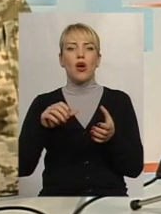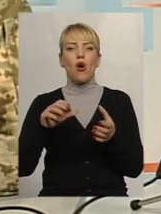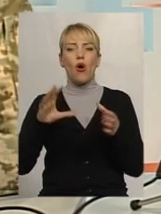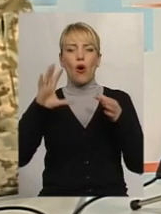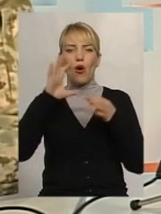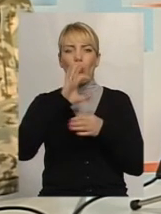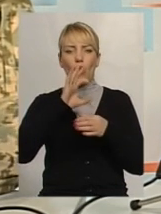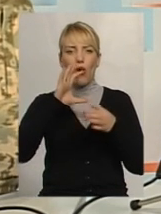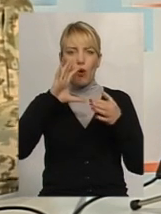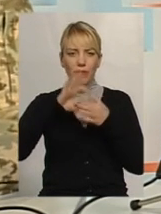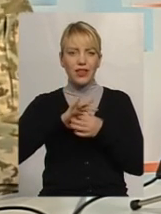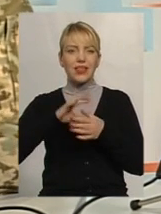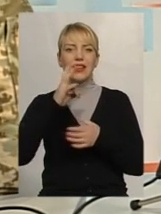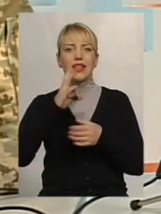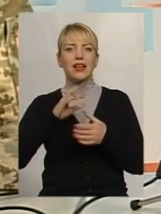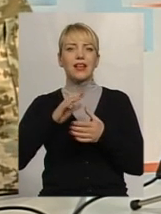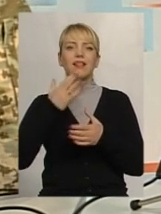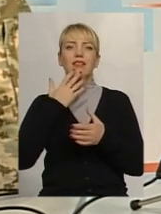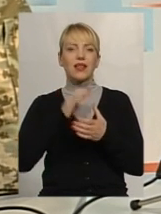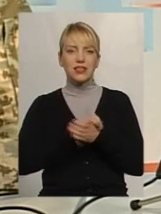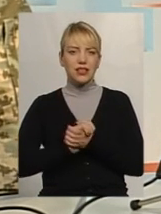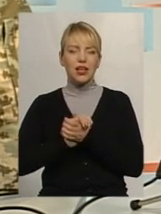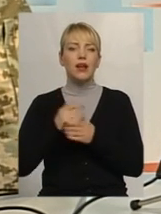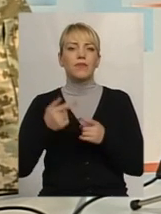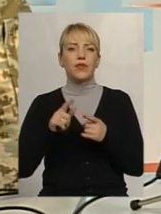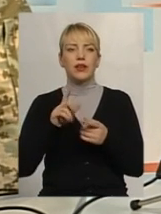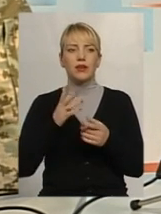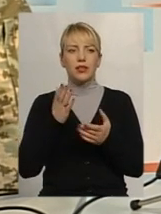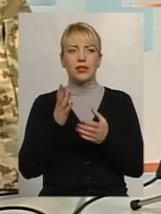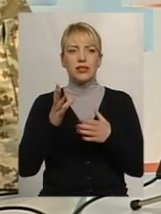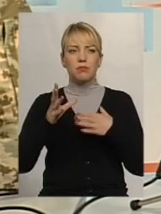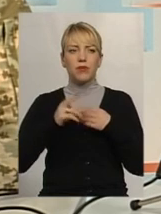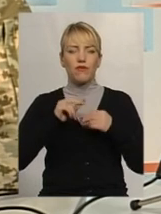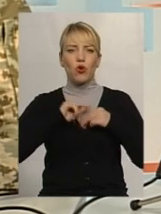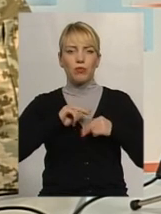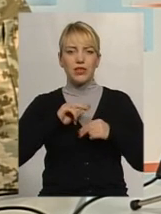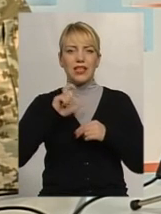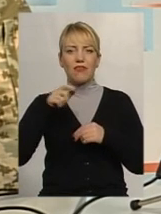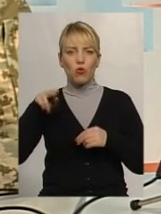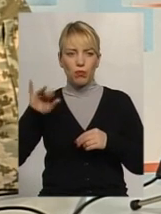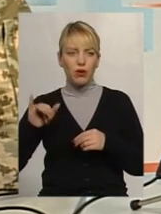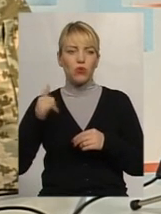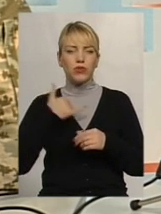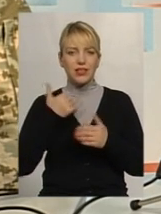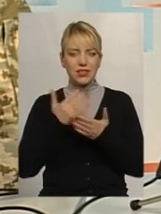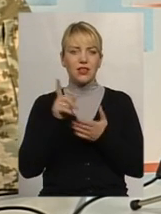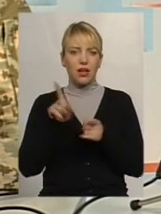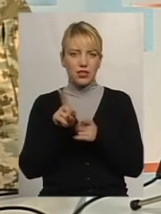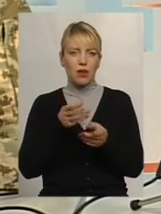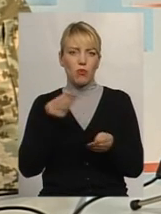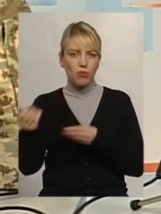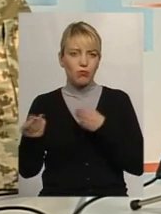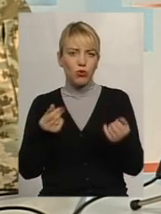внески, ми є членами організації по безпеці і співробітництва в Європі, в нас теж там невеликий членський внесок.